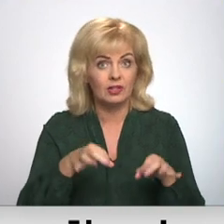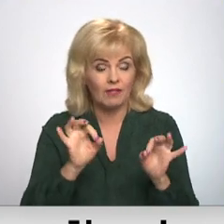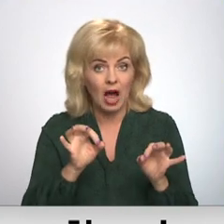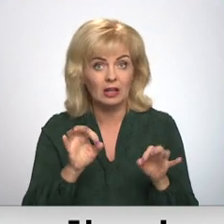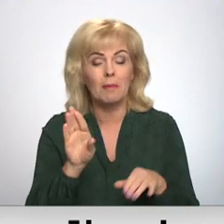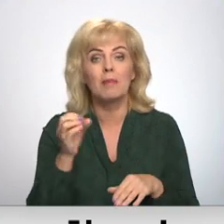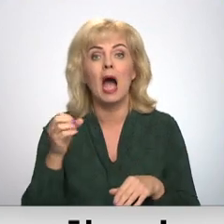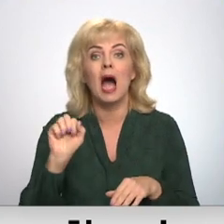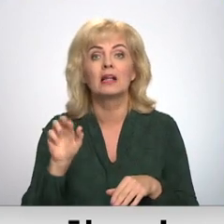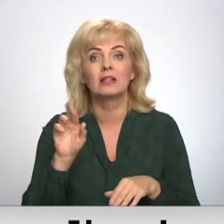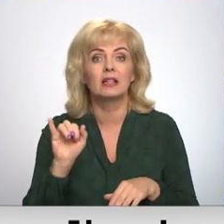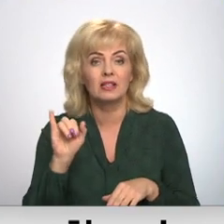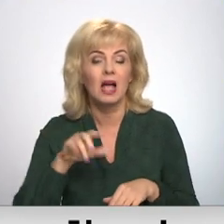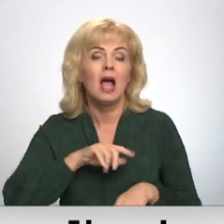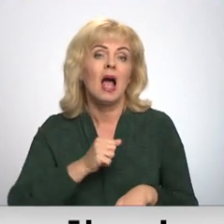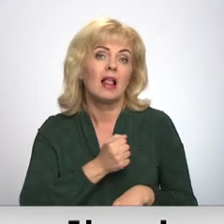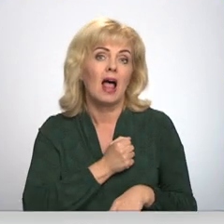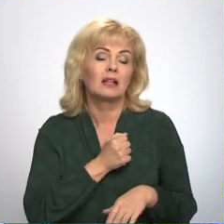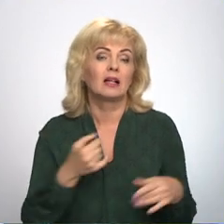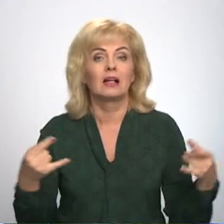Beatrice Jakobson, Arvijs Gailums, Latgās reģionālā televīzija.